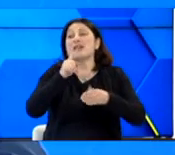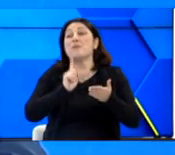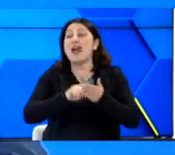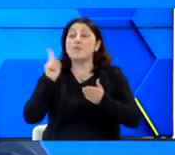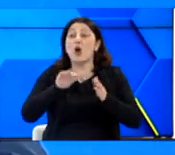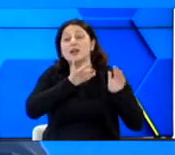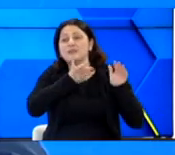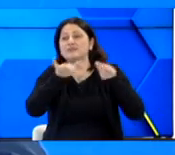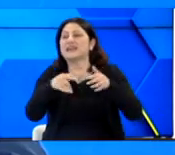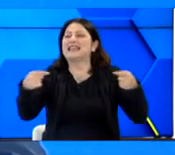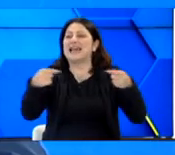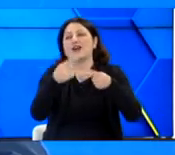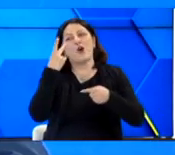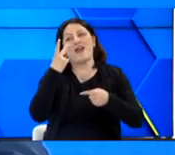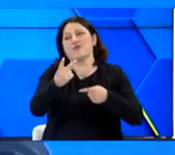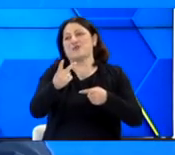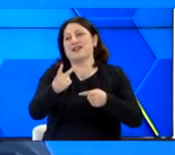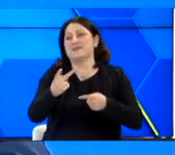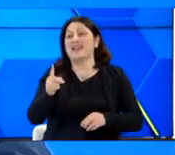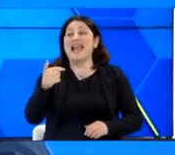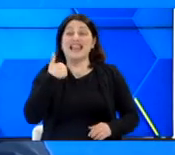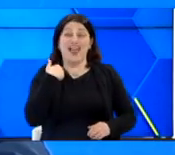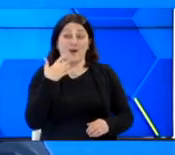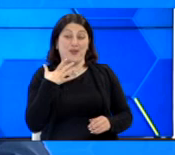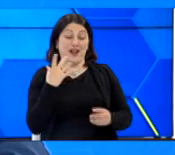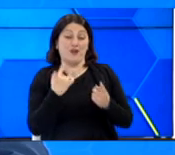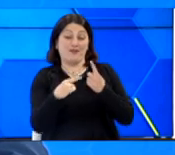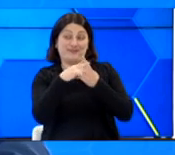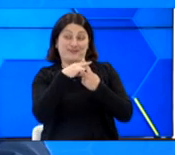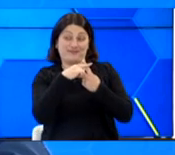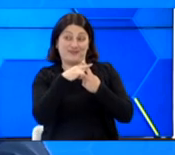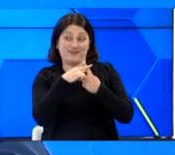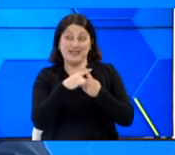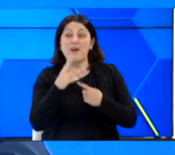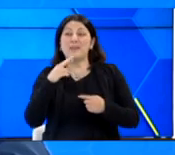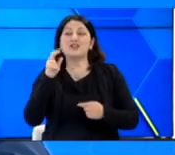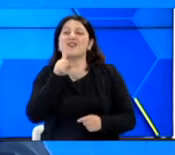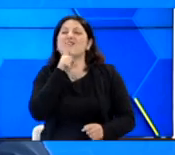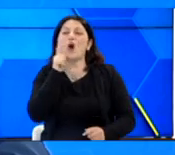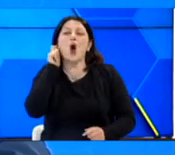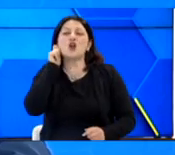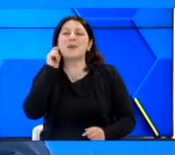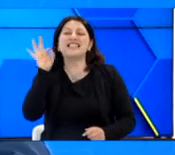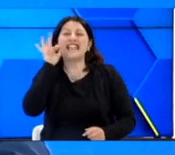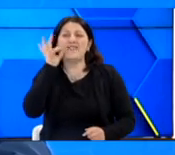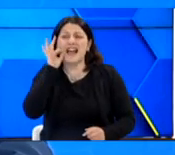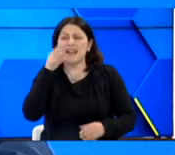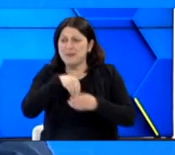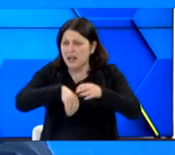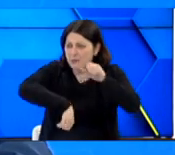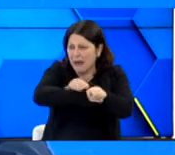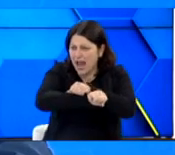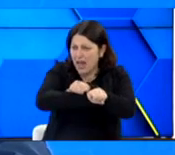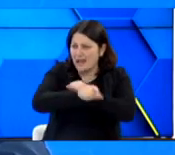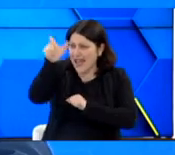Βέβαια, πρέπει να είμαστε εκεί. Πάντως, εγώ θα προσθέσω ότι οι περισσότεροι σταυρακάκηδες που ξέρω από την Κρήτη έχουν παίξει ποδόσφαιρο και έχει